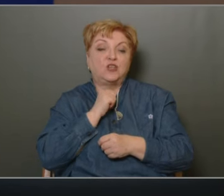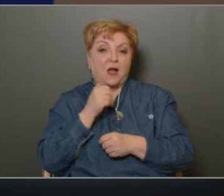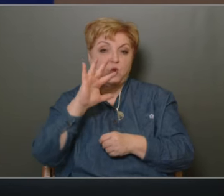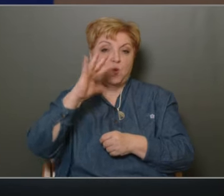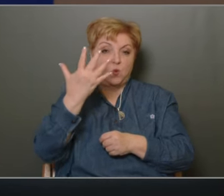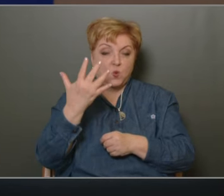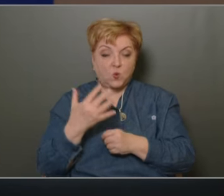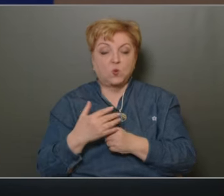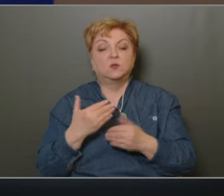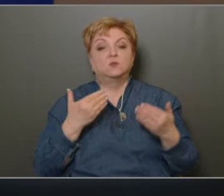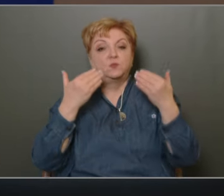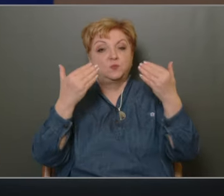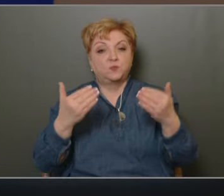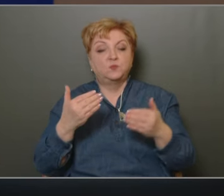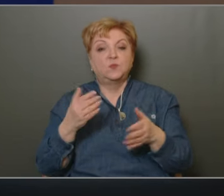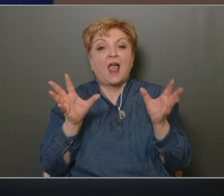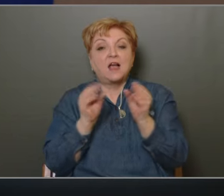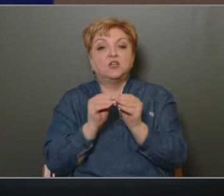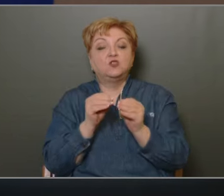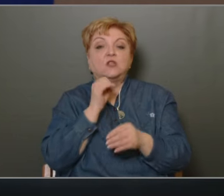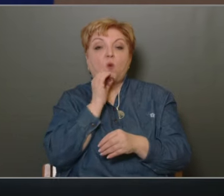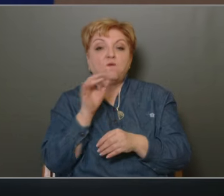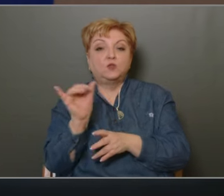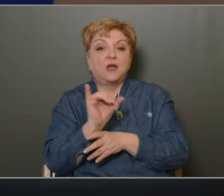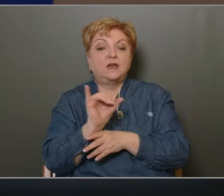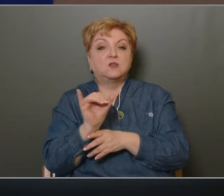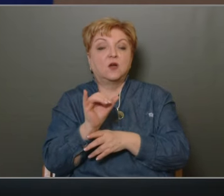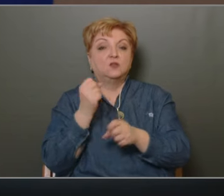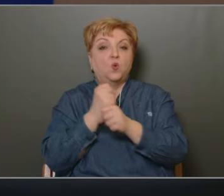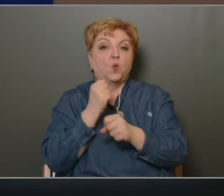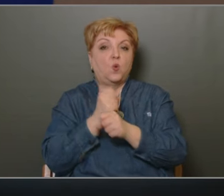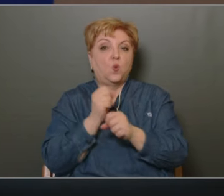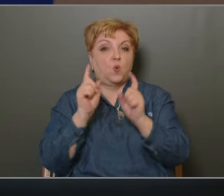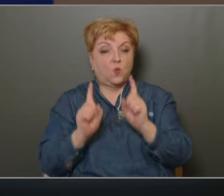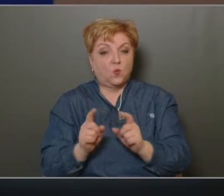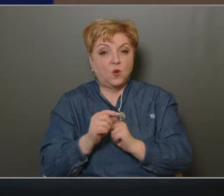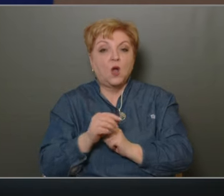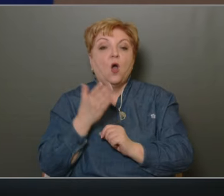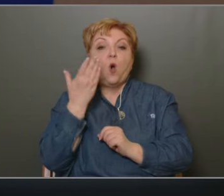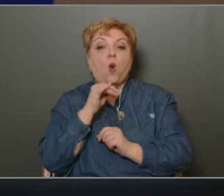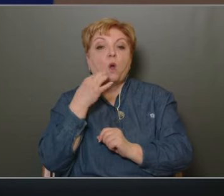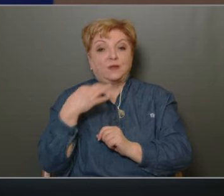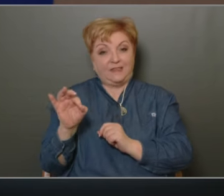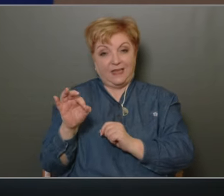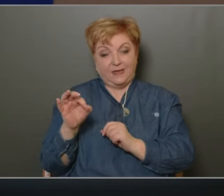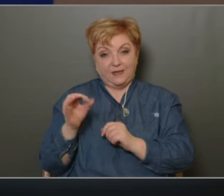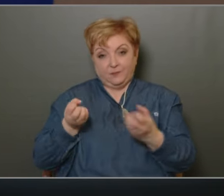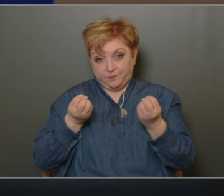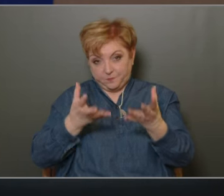tárgyaljuk javaslatot Egyesített Óvoda igazgatói álláshelyének betöltésére, Holotnés Rameg Kornélia